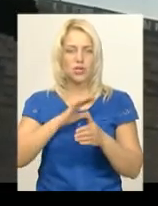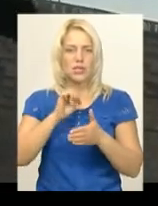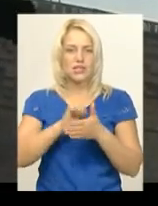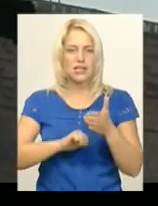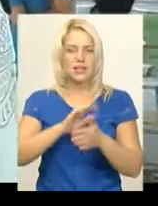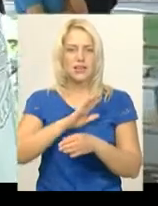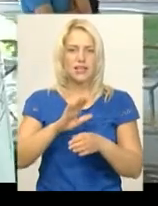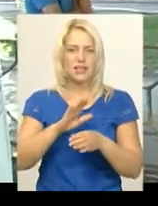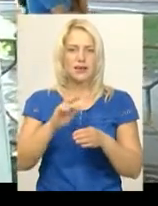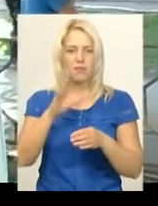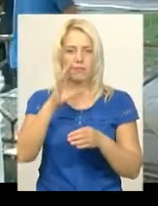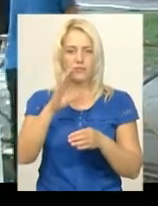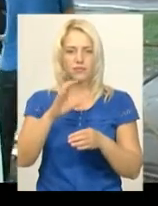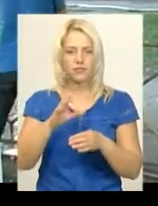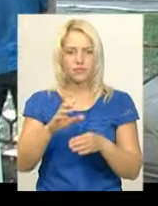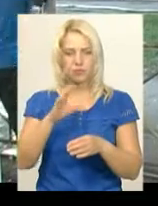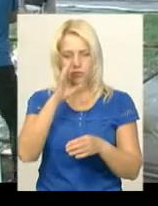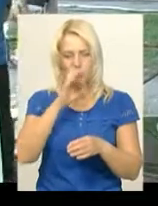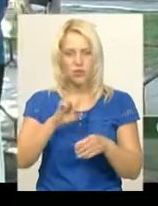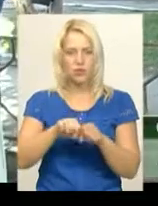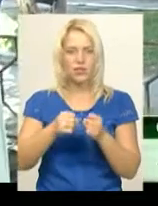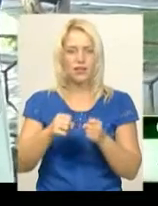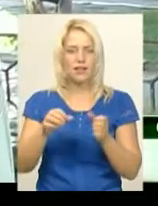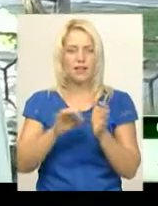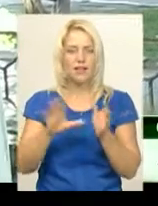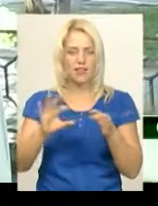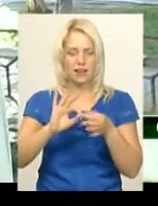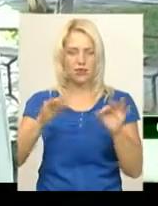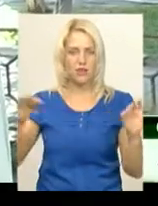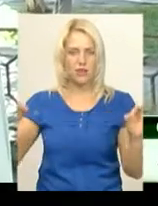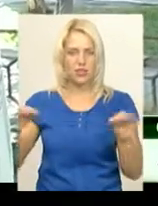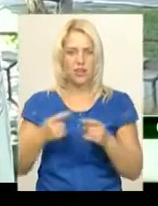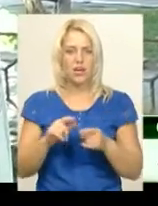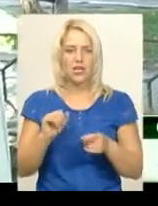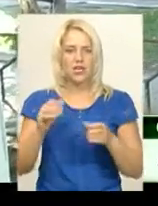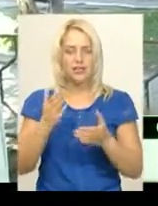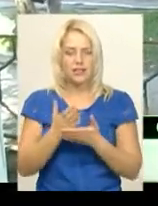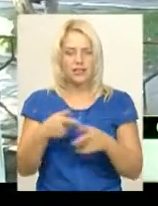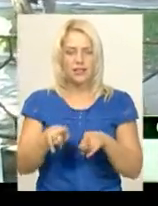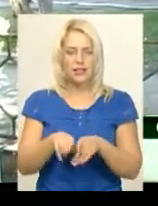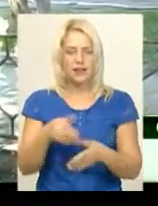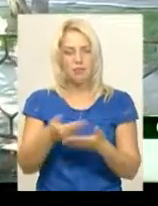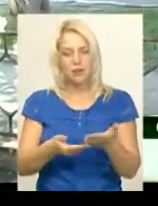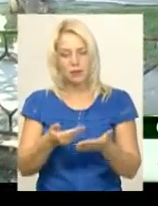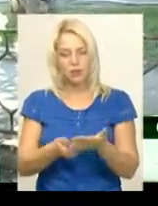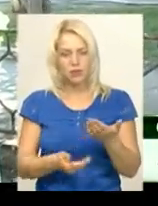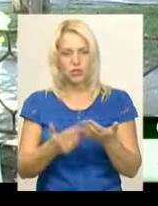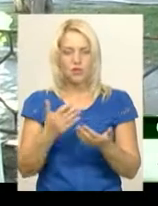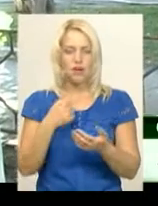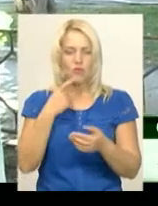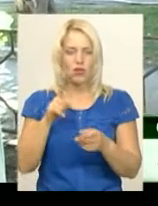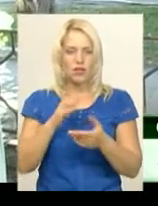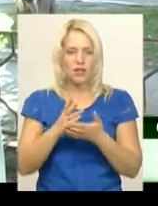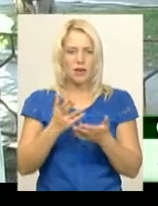електромережі. Припущення і вже є, мені здається, підтвердження, я не знаю, наскільки офіційне від